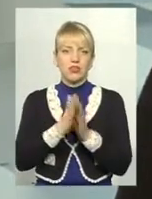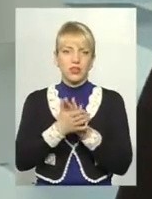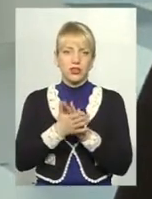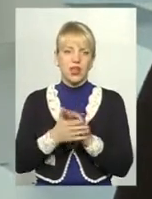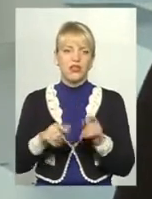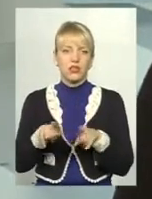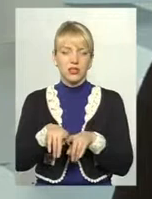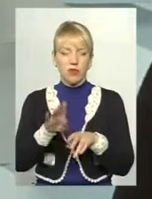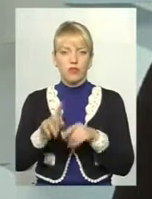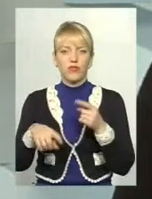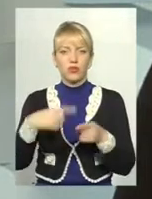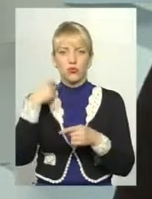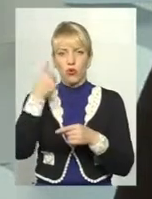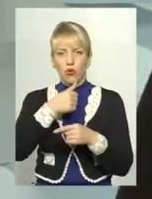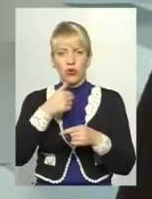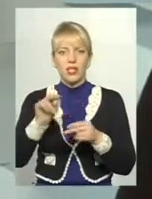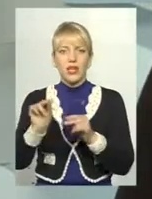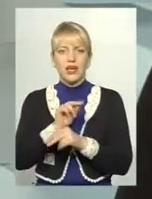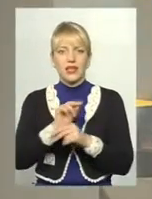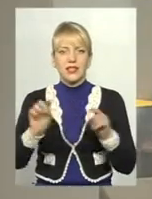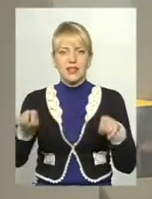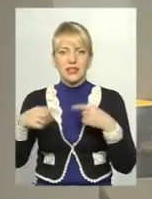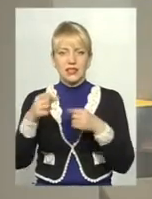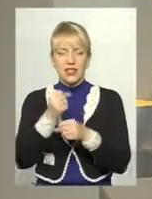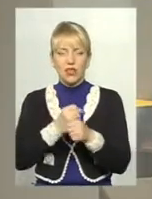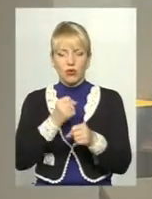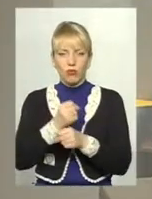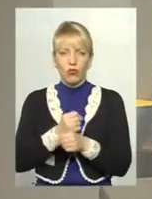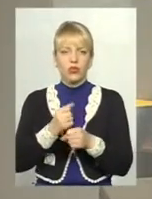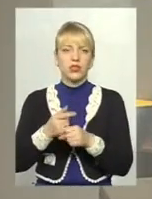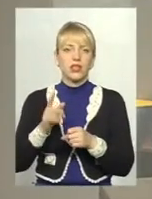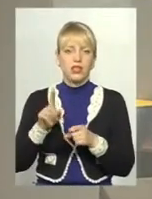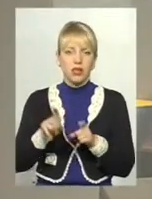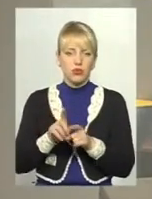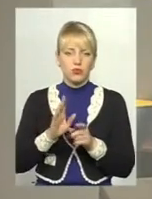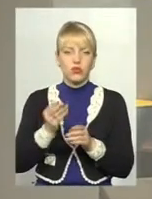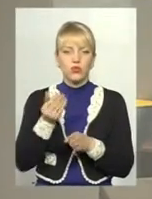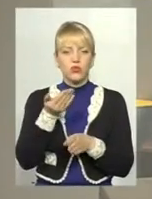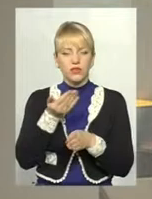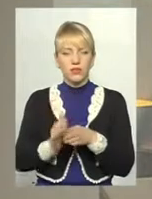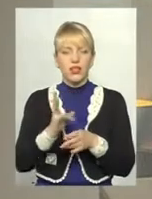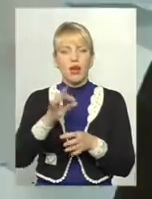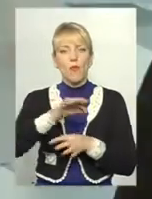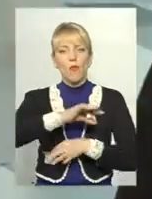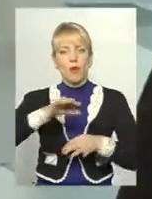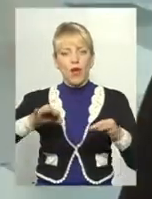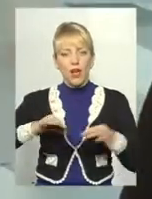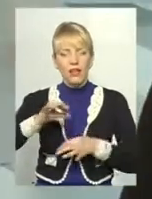робіт реставраційних і буде виділено кошти на проведення проєкту реставрації. Тому, я думаю, що